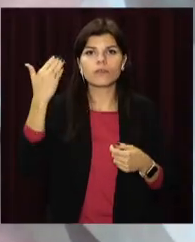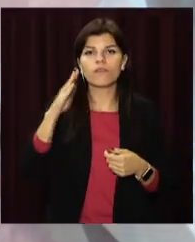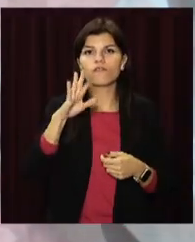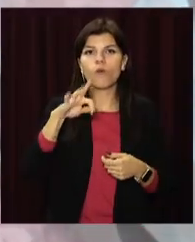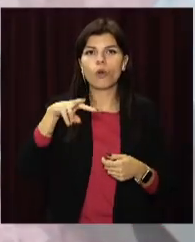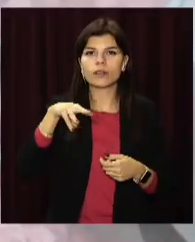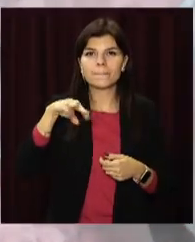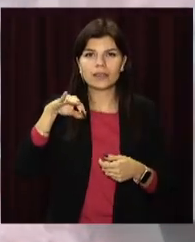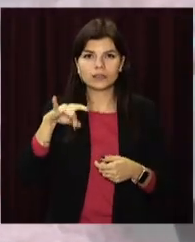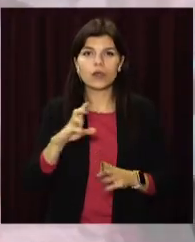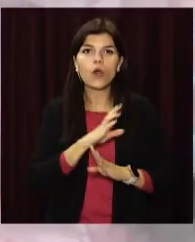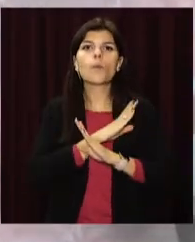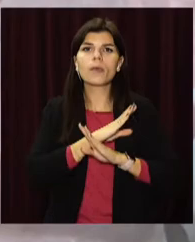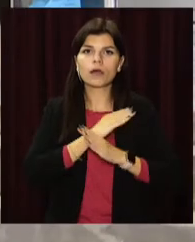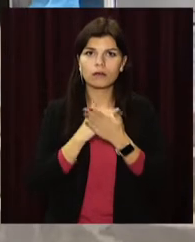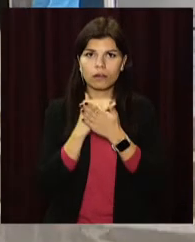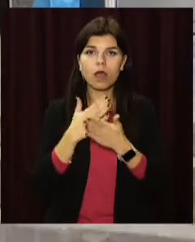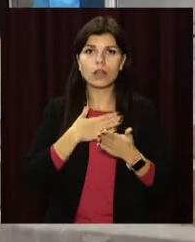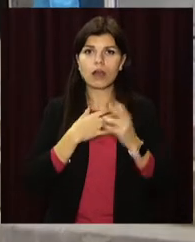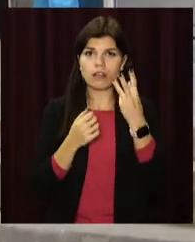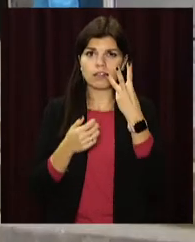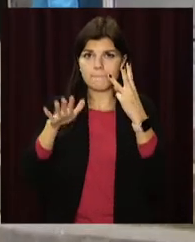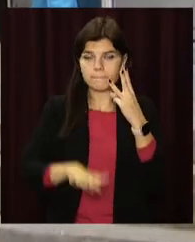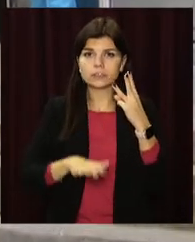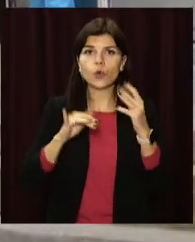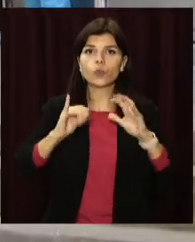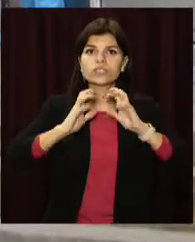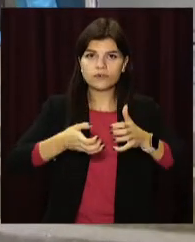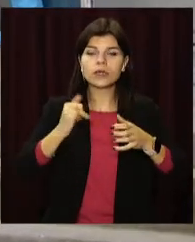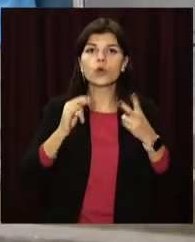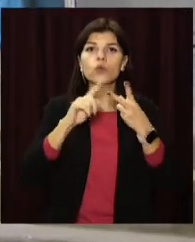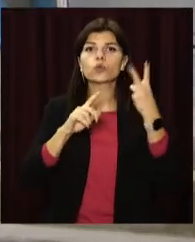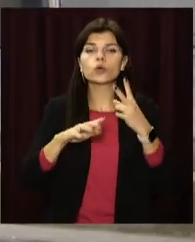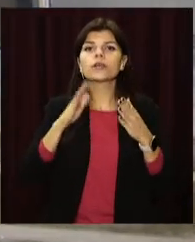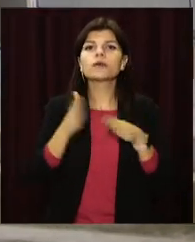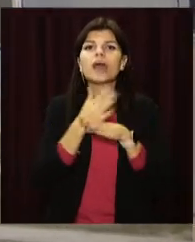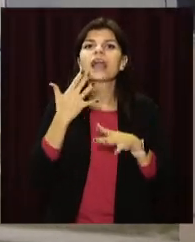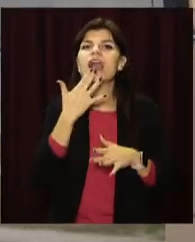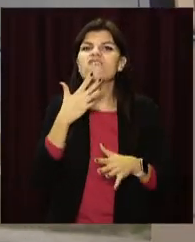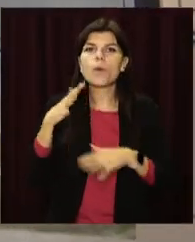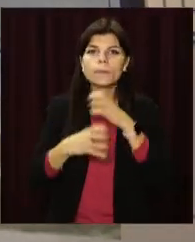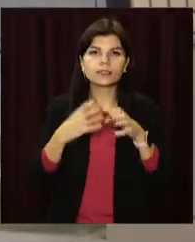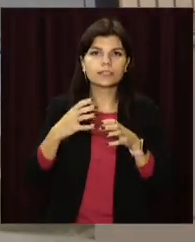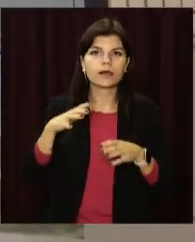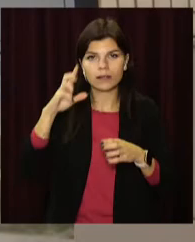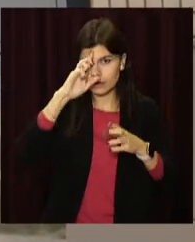За рівнем смертності наша країна на третій сходинці у світі та на другій серед європейських країн.